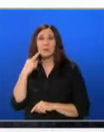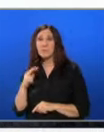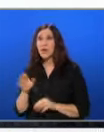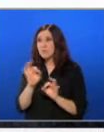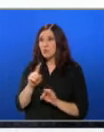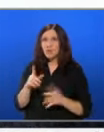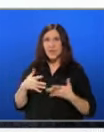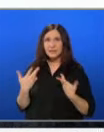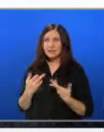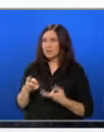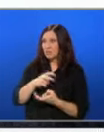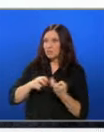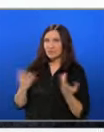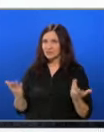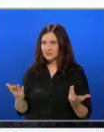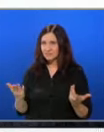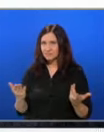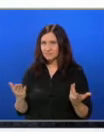никой не иска да си ги търси.